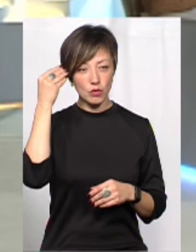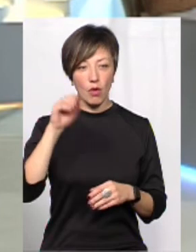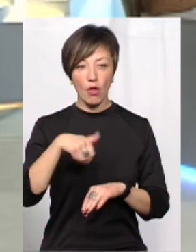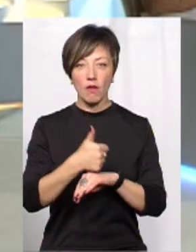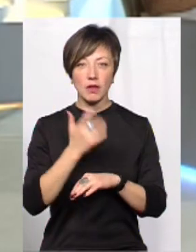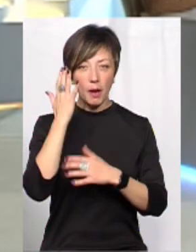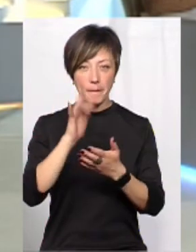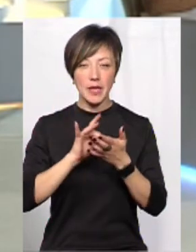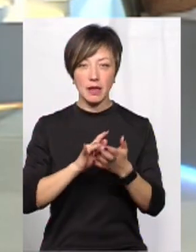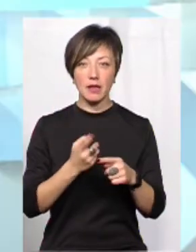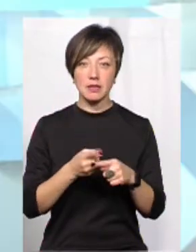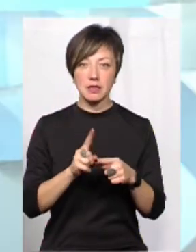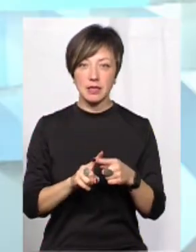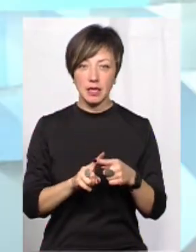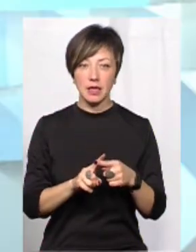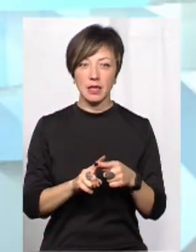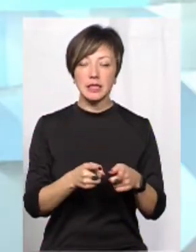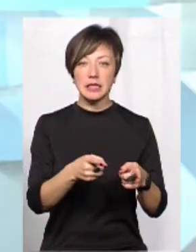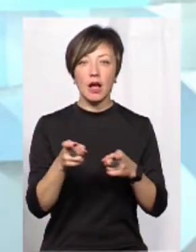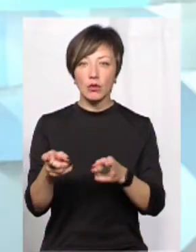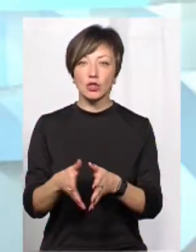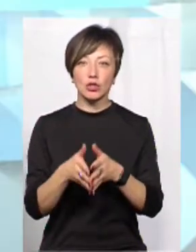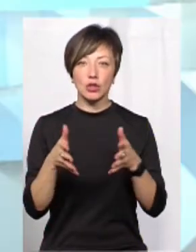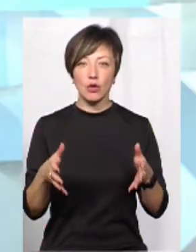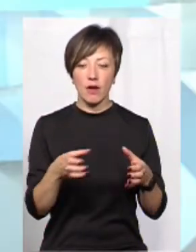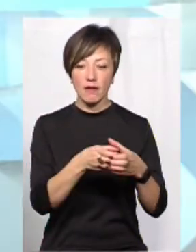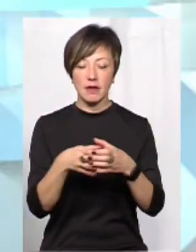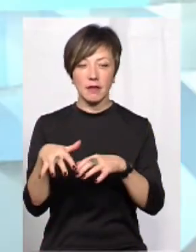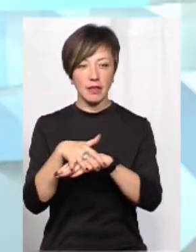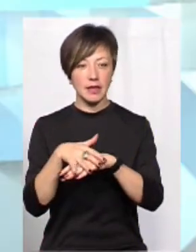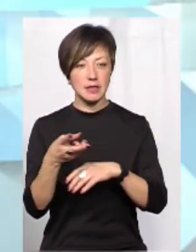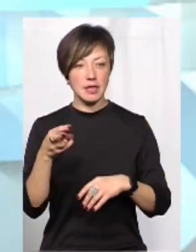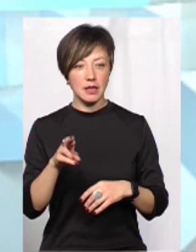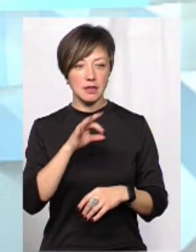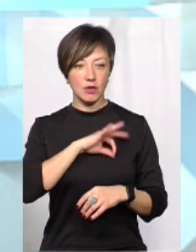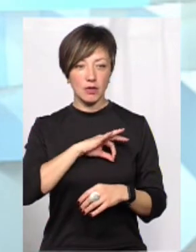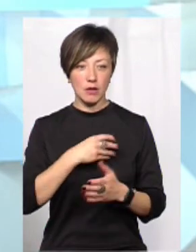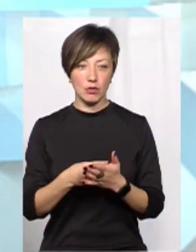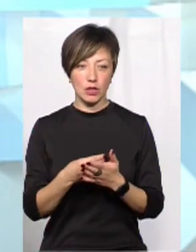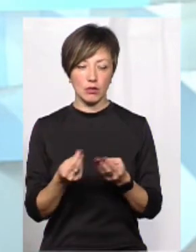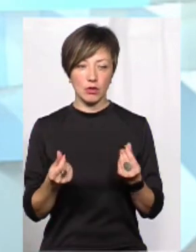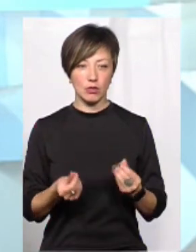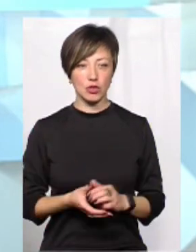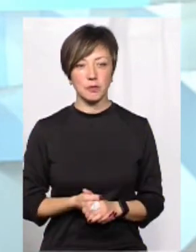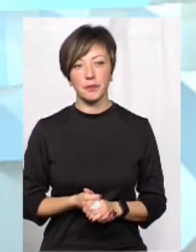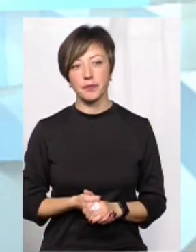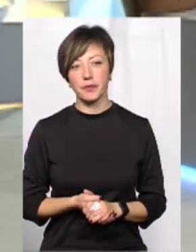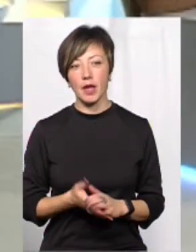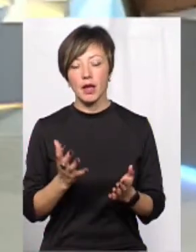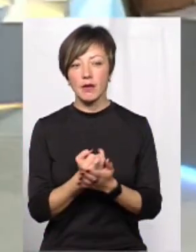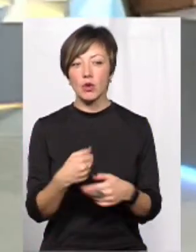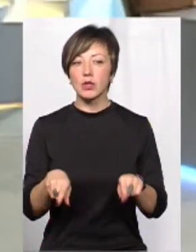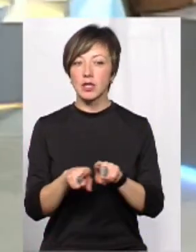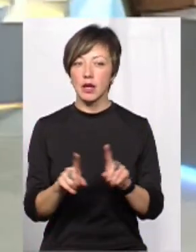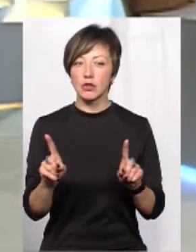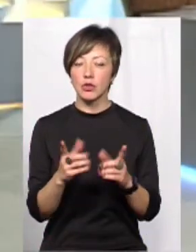головна мета нашого інструменту – це якраз заучення широких верст населення за контролем за використанням бюджетними коштами. І виходить так, що